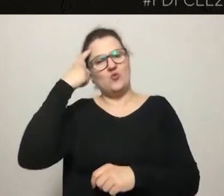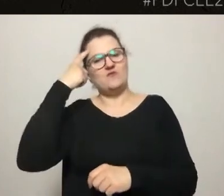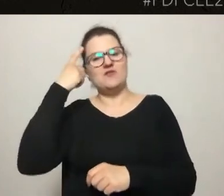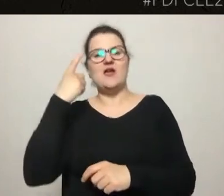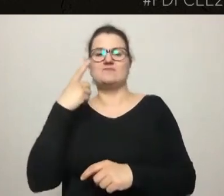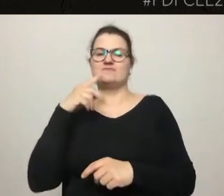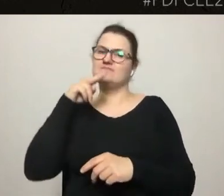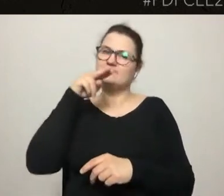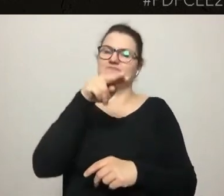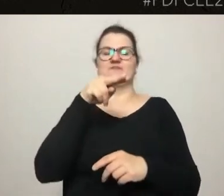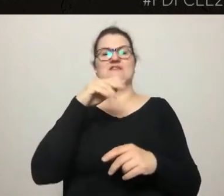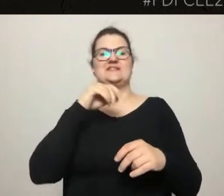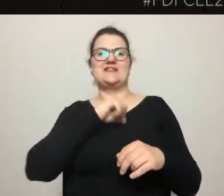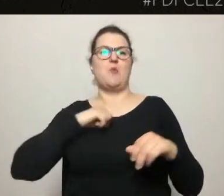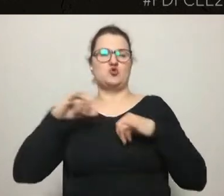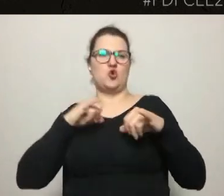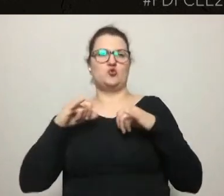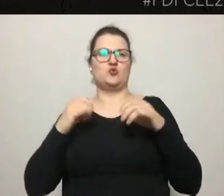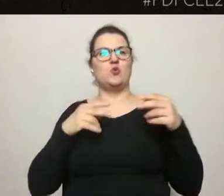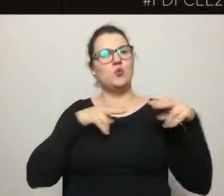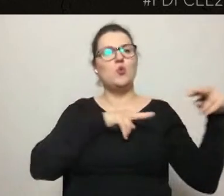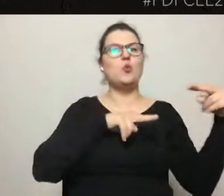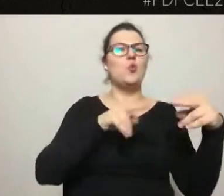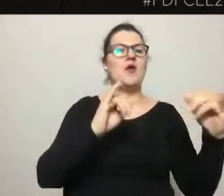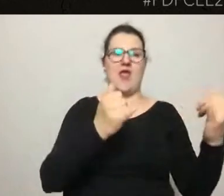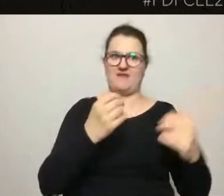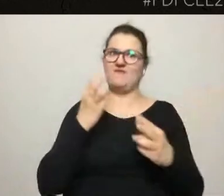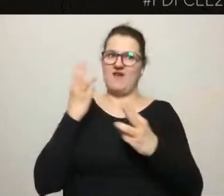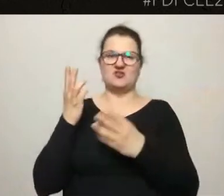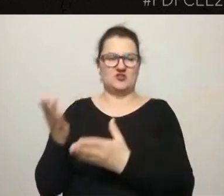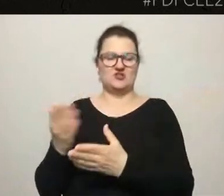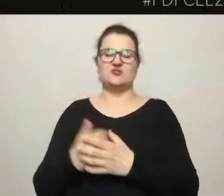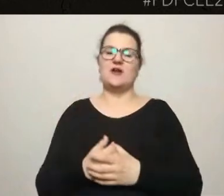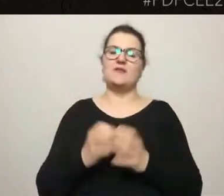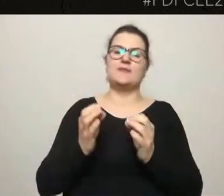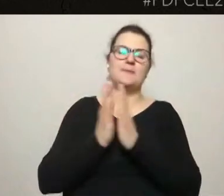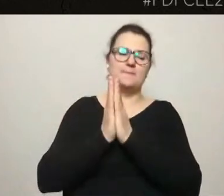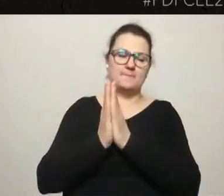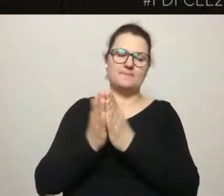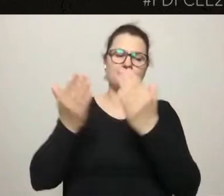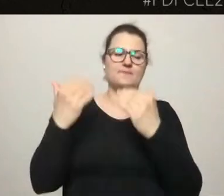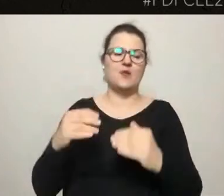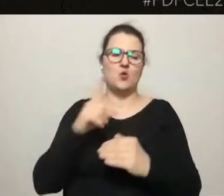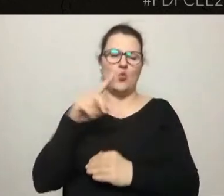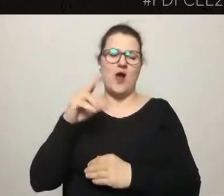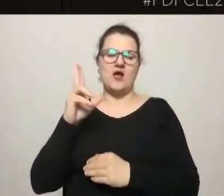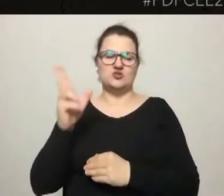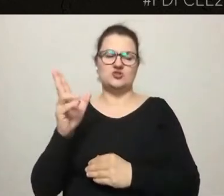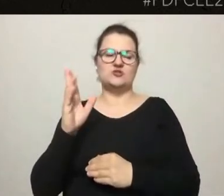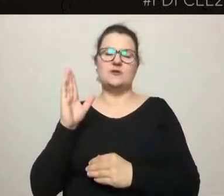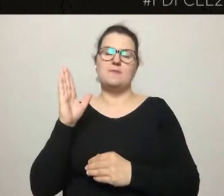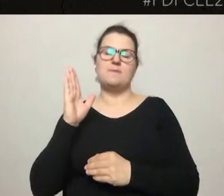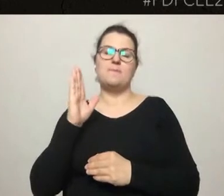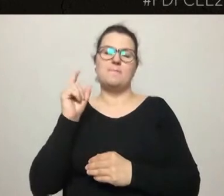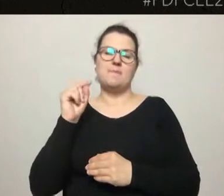być ważniejsze. Teraz chciałabym poprosić o głos Łukasza Pancewicza, doktora z Politechniki Gdańskiej, architekta, ale